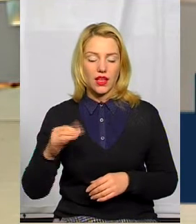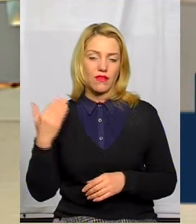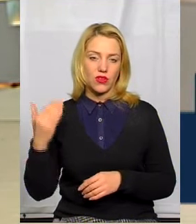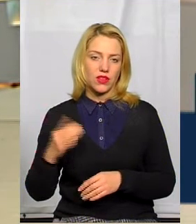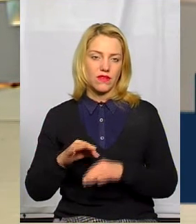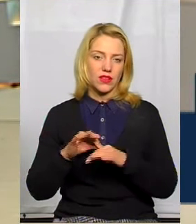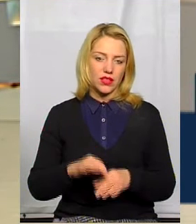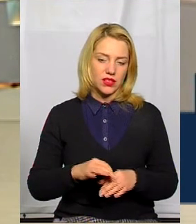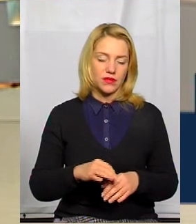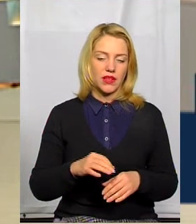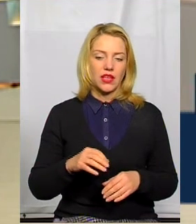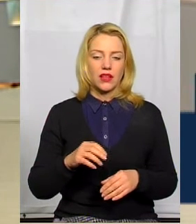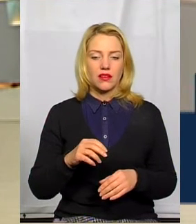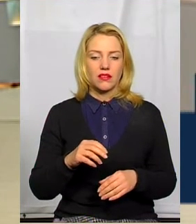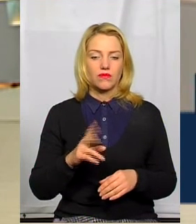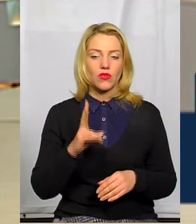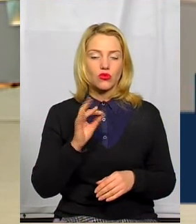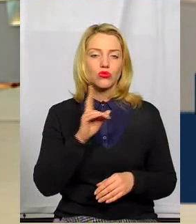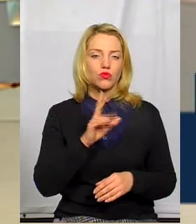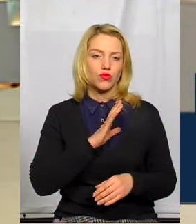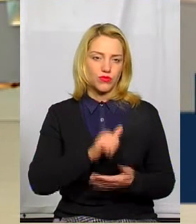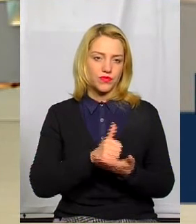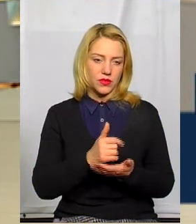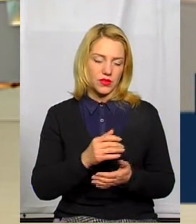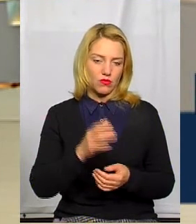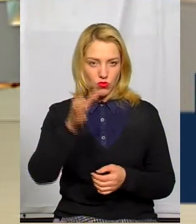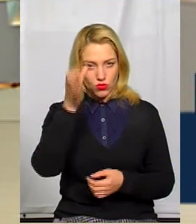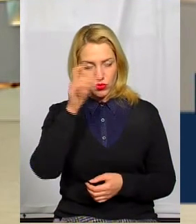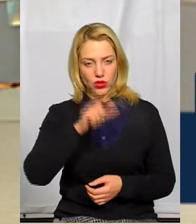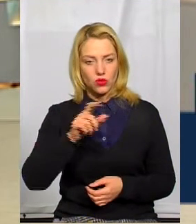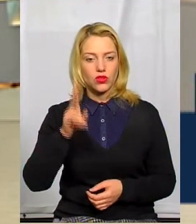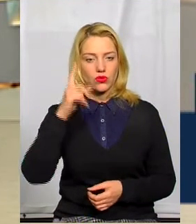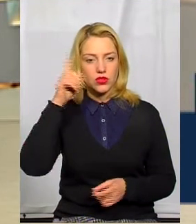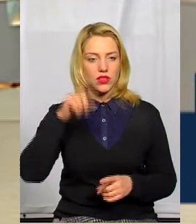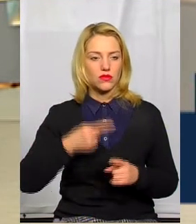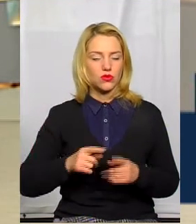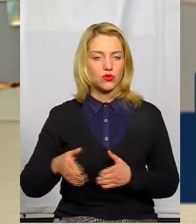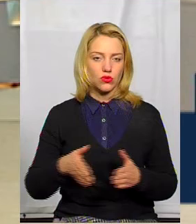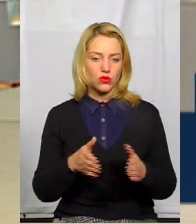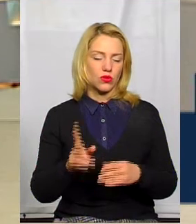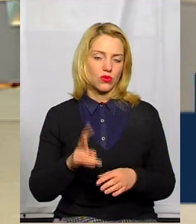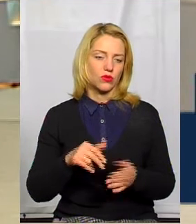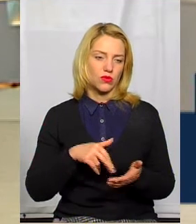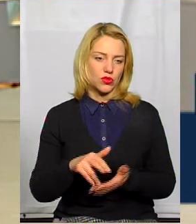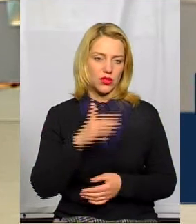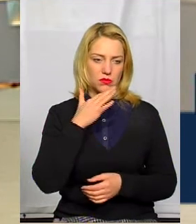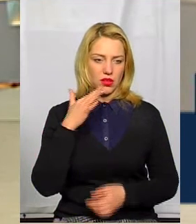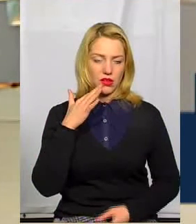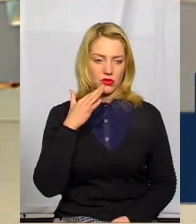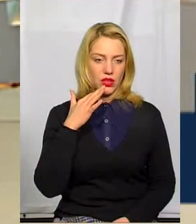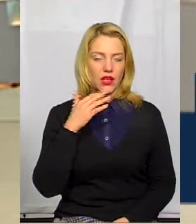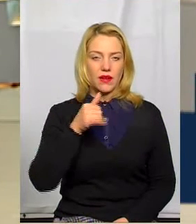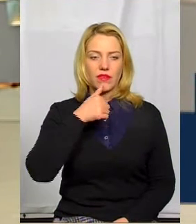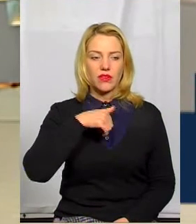вказували, були дороговказом, звичайно, люди мудрі, люди, які вже знали цю дорогу, які пройшли дуже багато